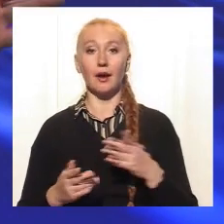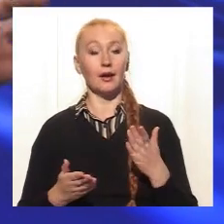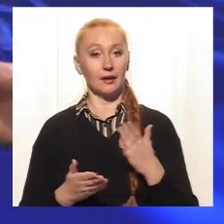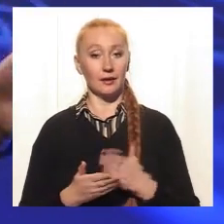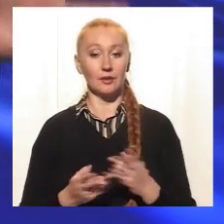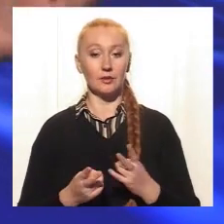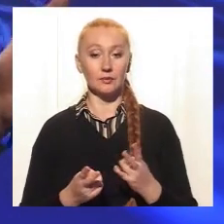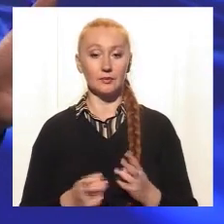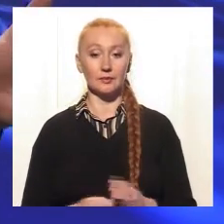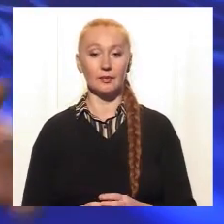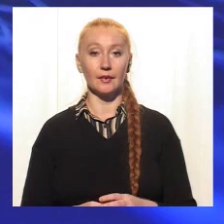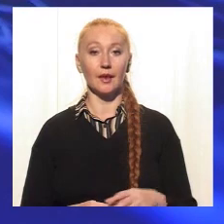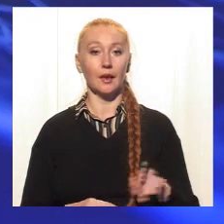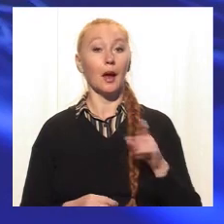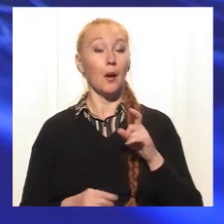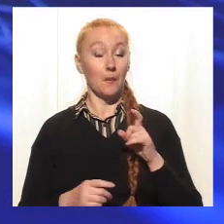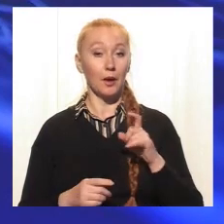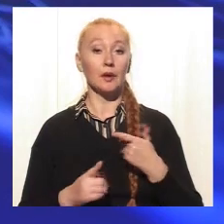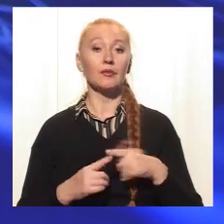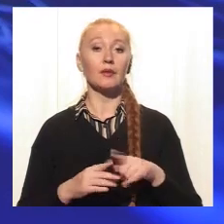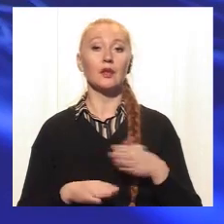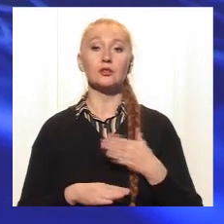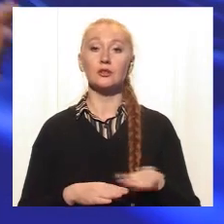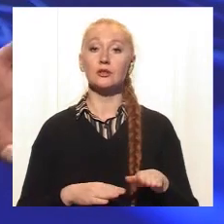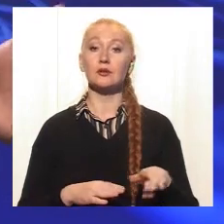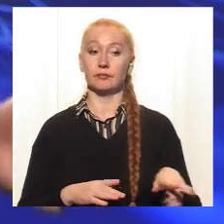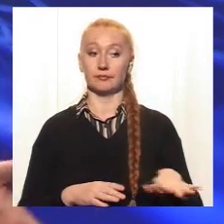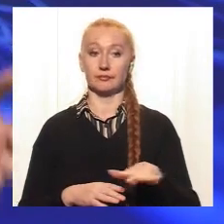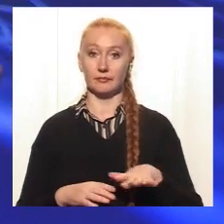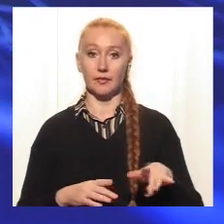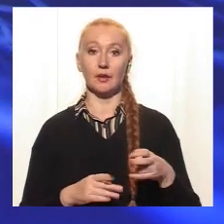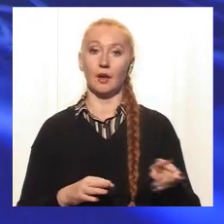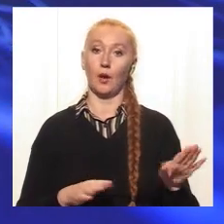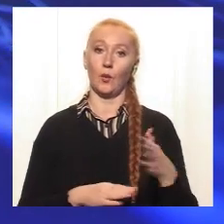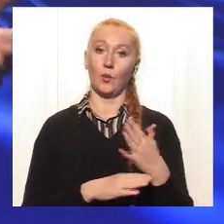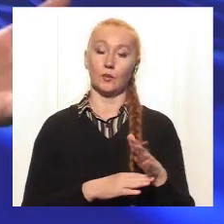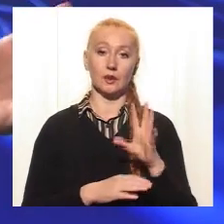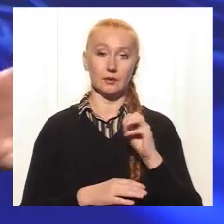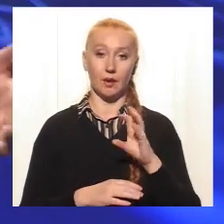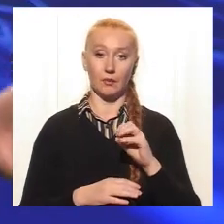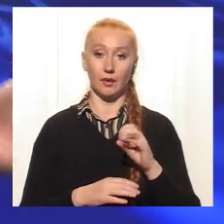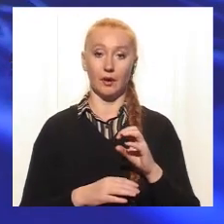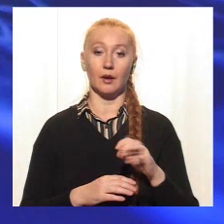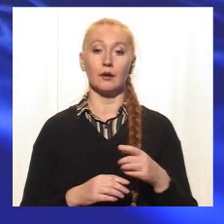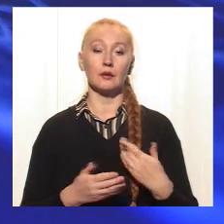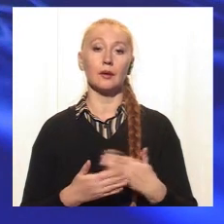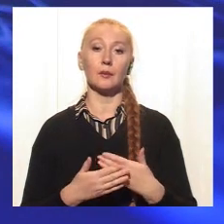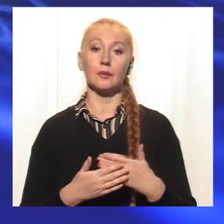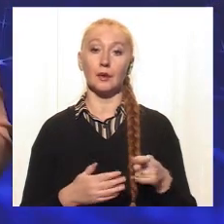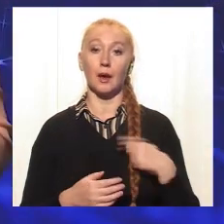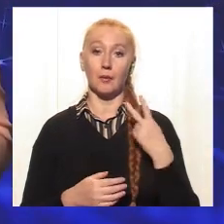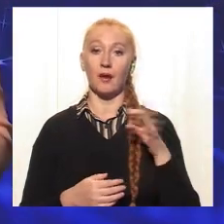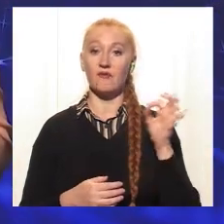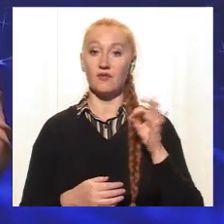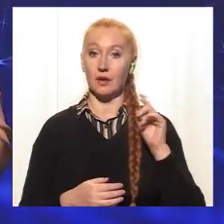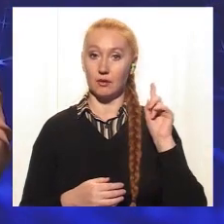парки, де частина парка відведена для собаківників, як то я бачила